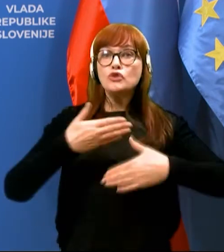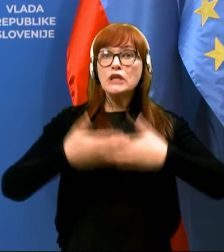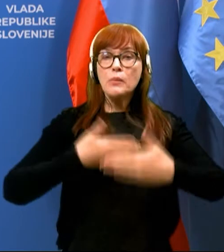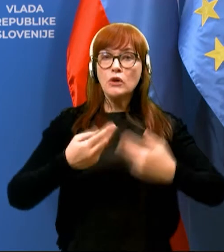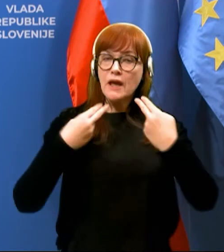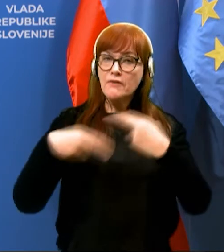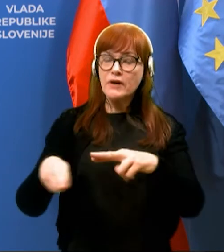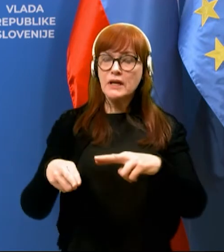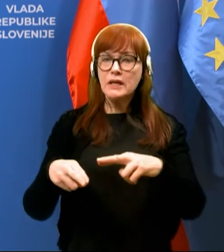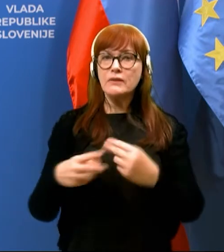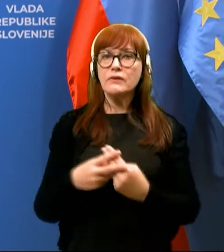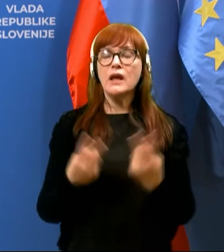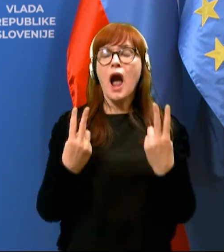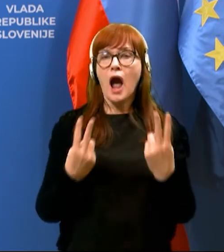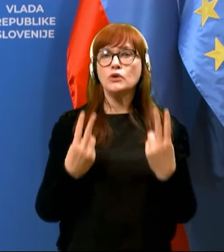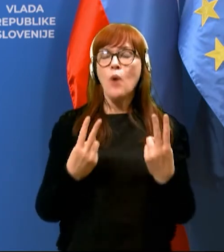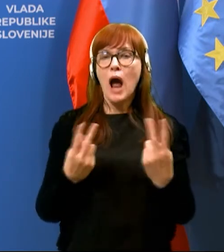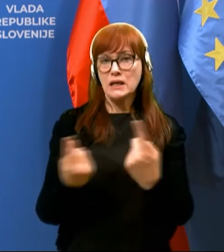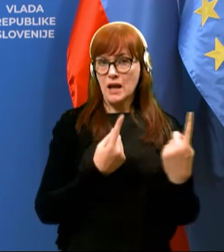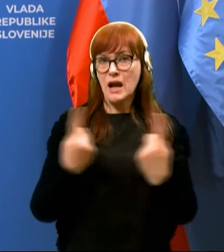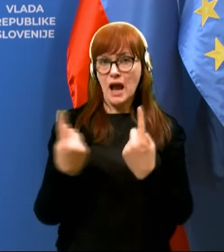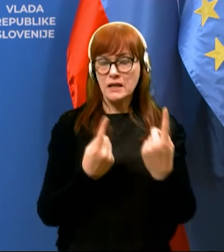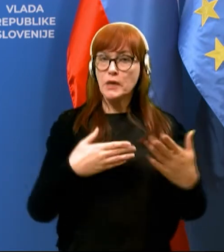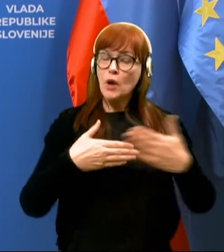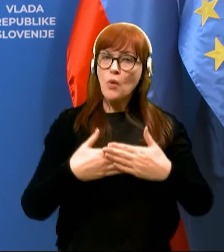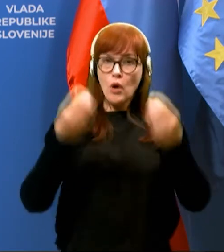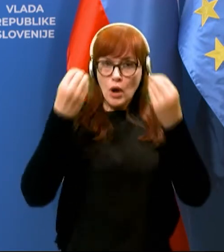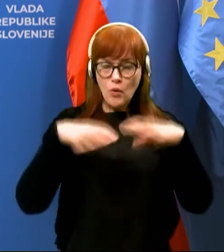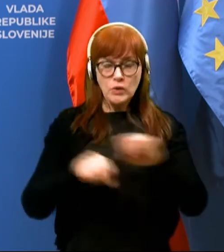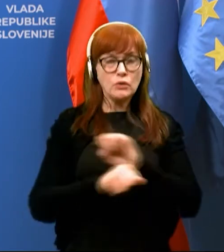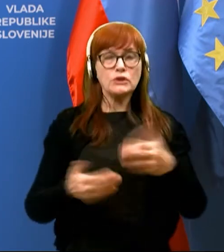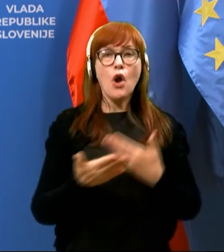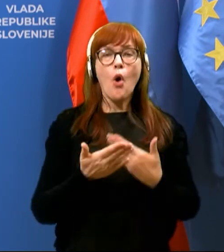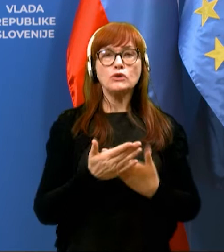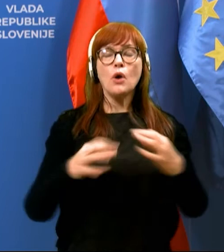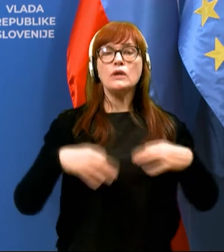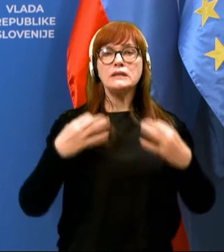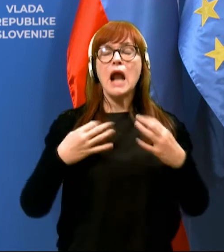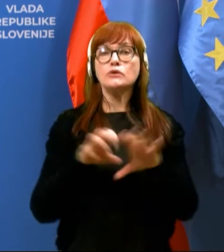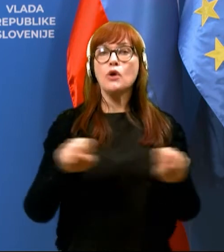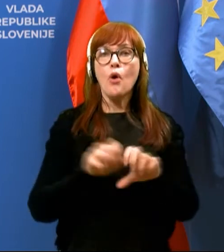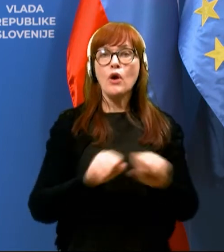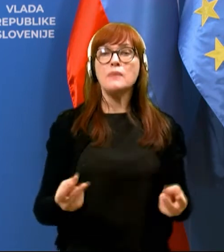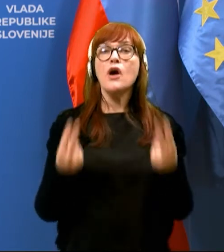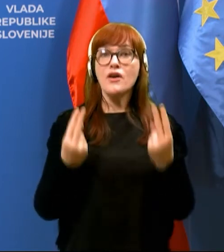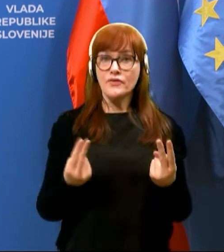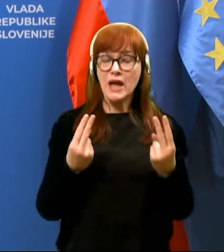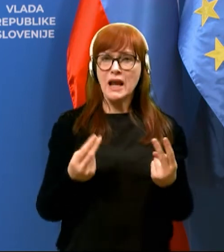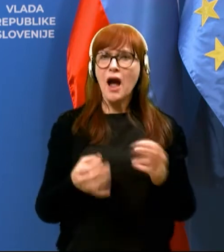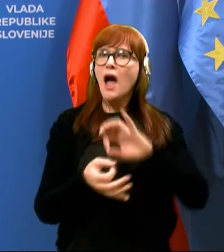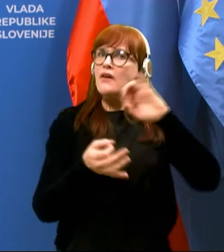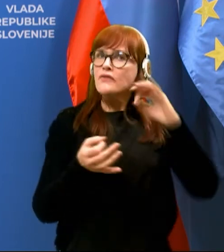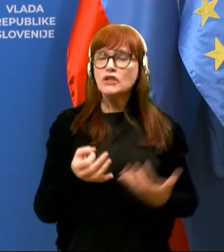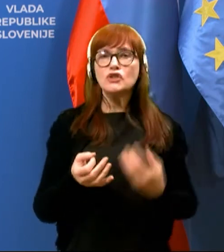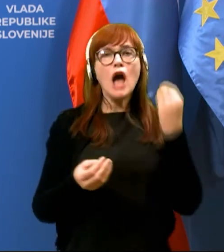obvrnitvi v aktualnih epidemioloških razmerah, poleg upoštevanja vseh osnovnih zdravstvenih okrepov, velja, da se vse čas